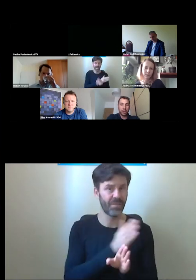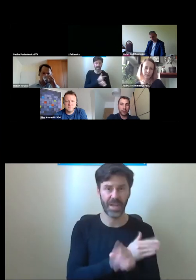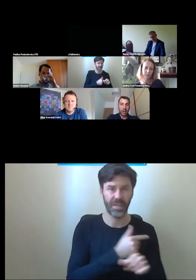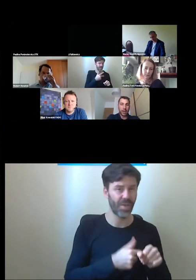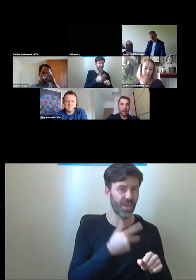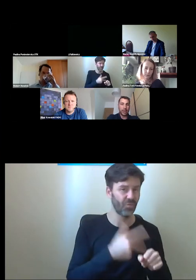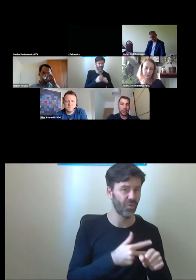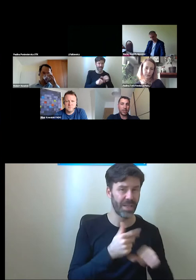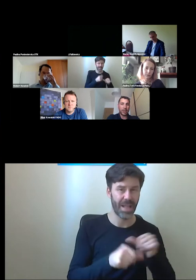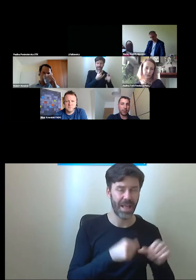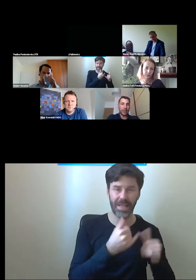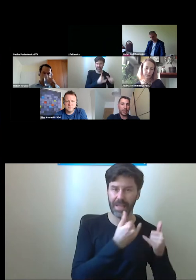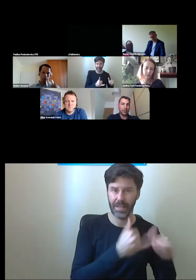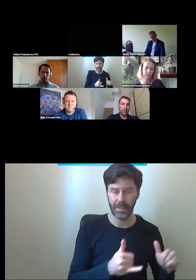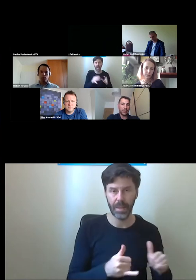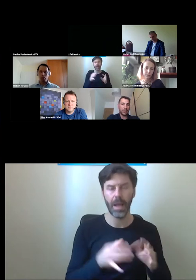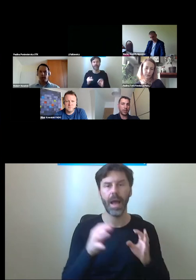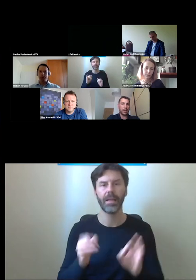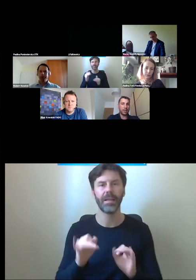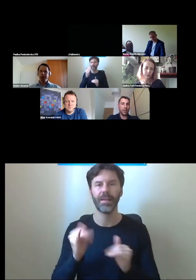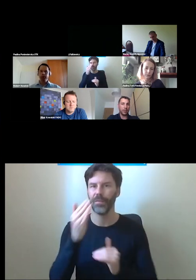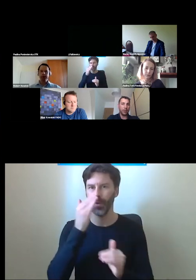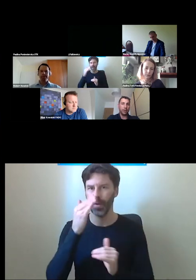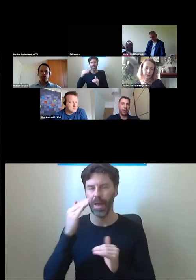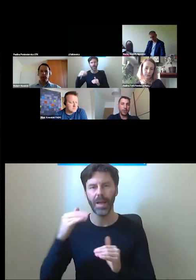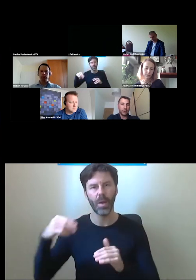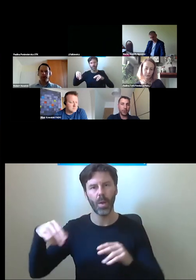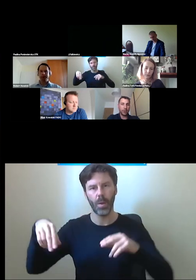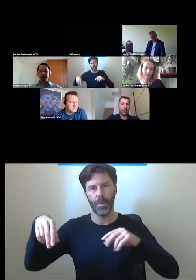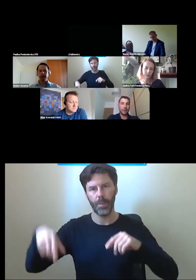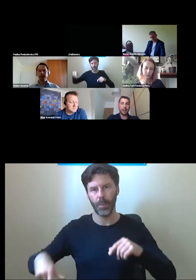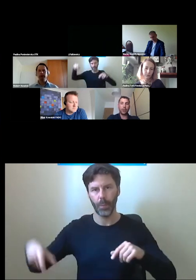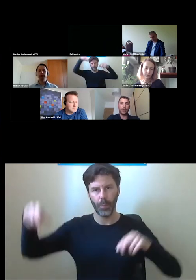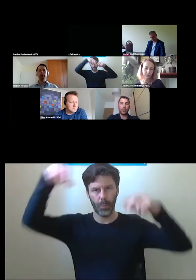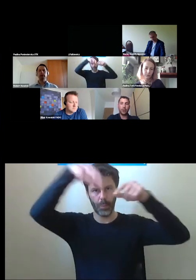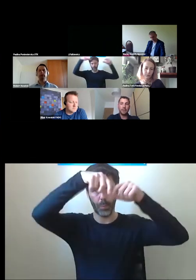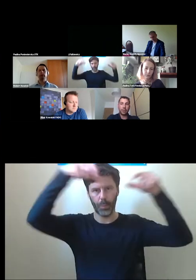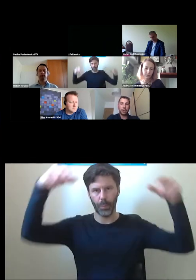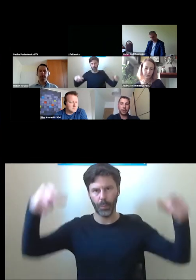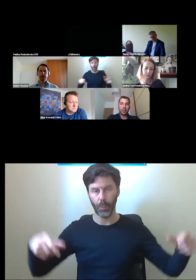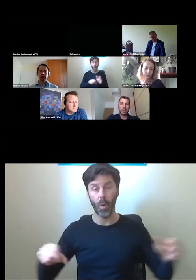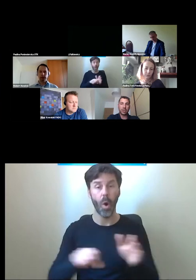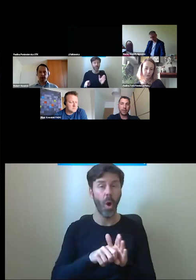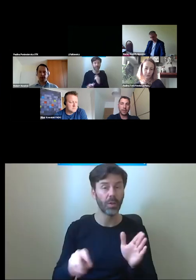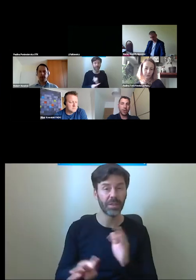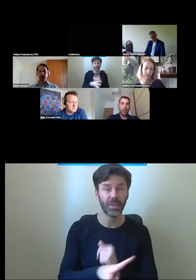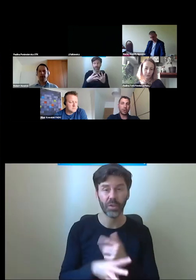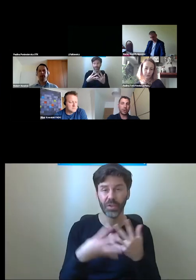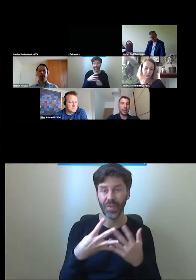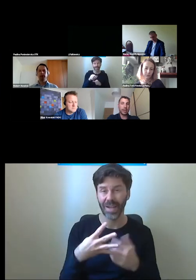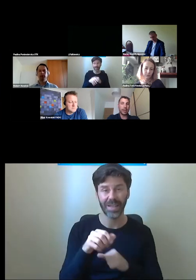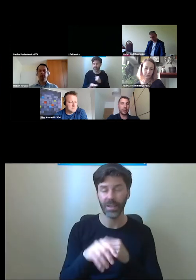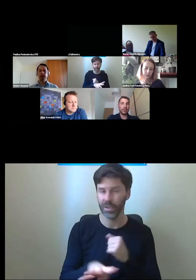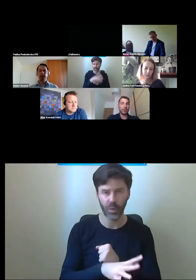Natomiast jeśli chodzi o wymagania techniczne dla kładek, to właściwie się niewiele zmieniło. Od 1994 roku musimy stosować